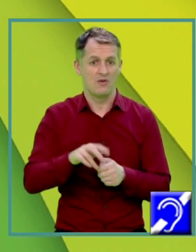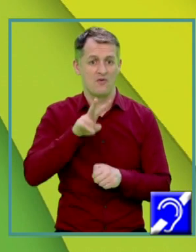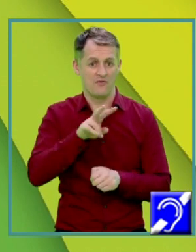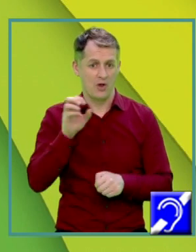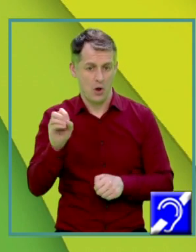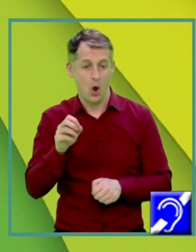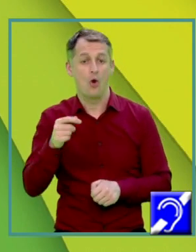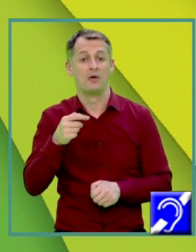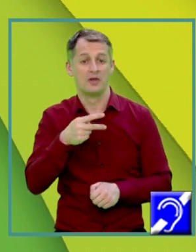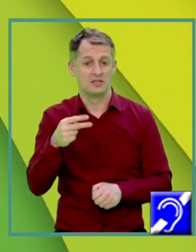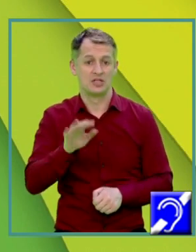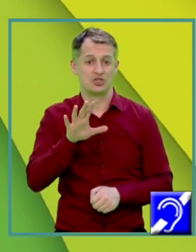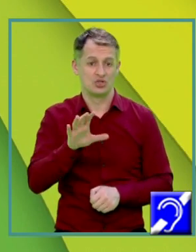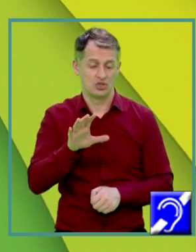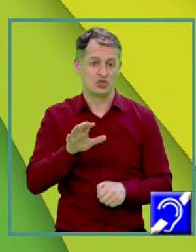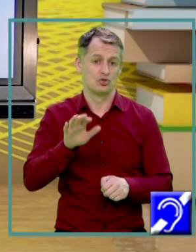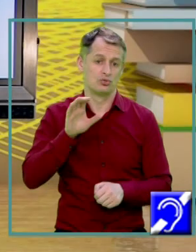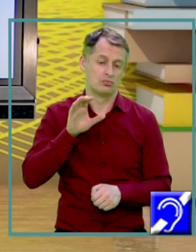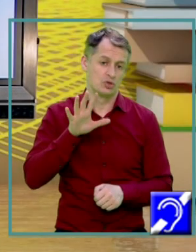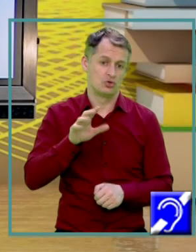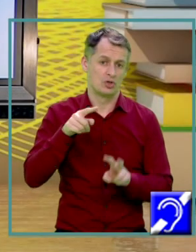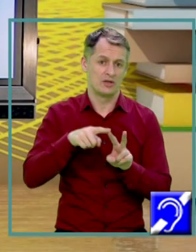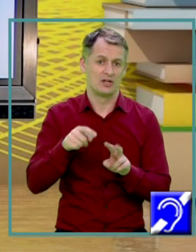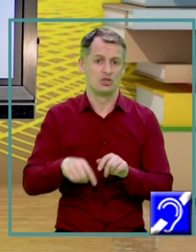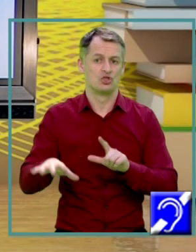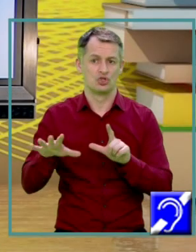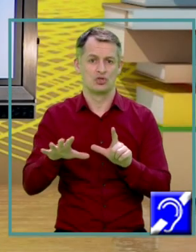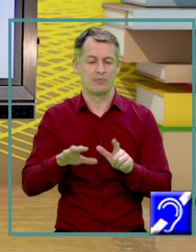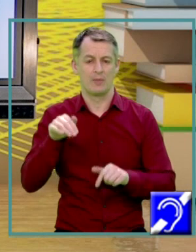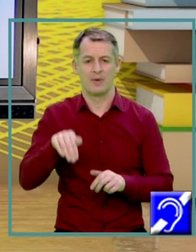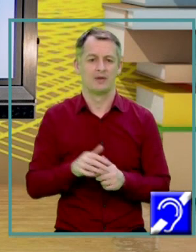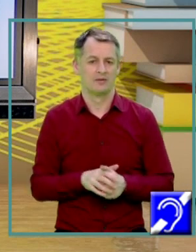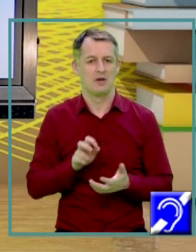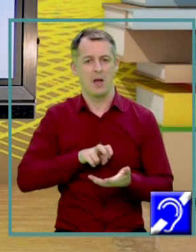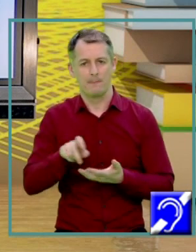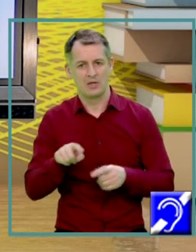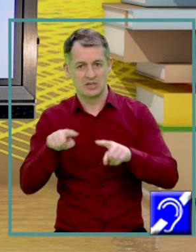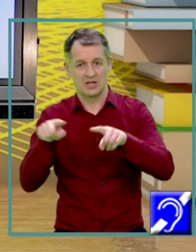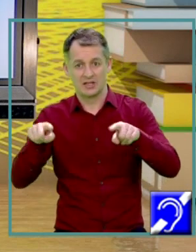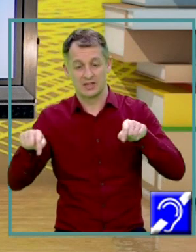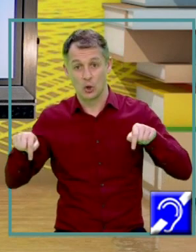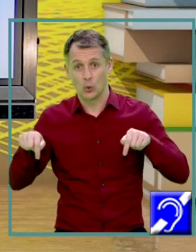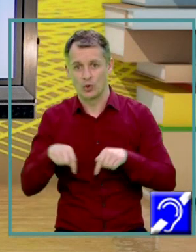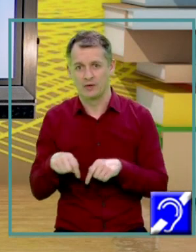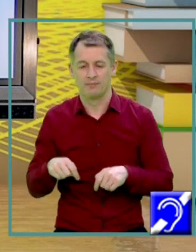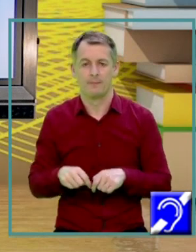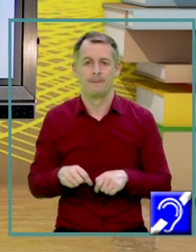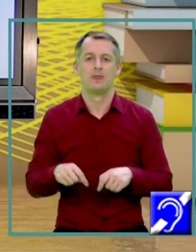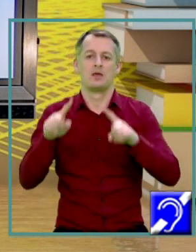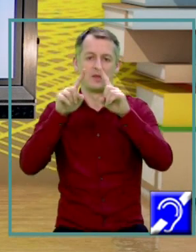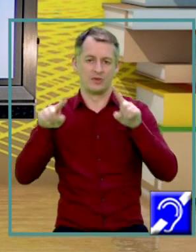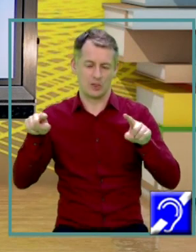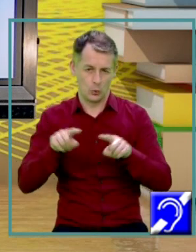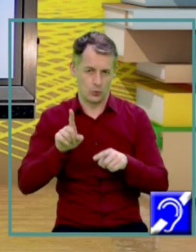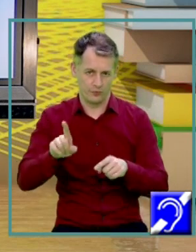este 5 radical din 7 metri Am mers acum în triunghiul dreptunghii VMB Atenție că în piramide avem mai multe triunghiuri